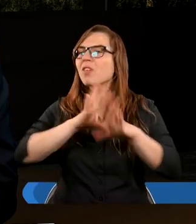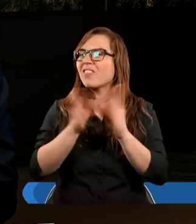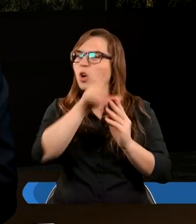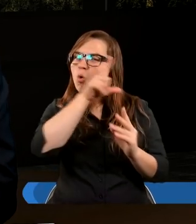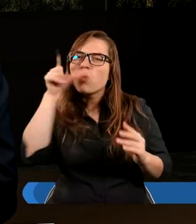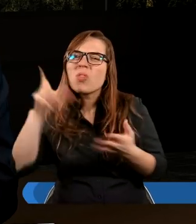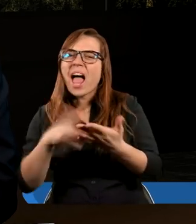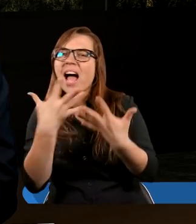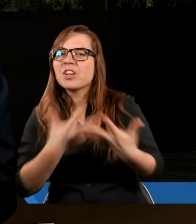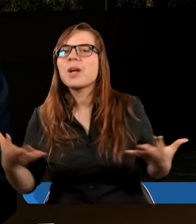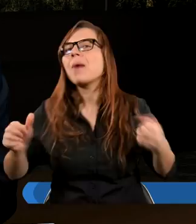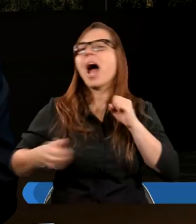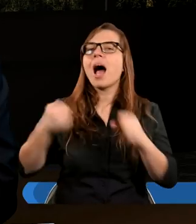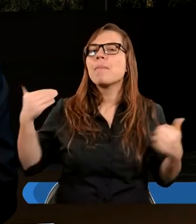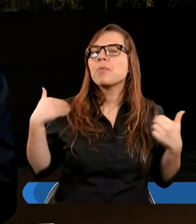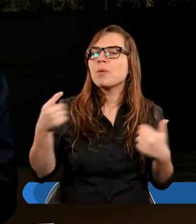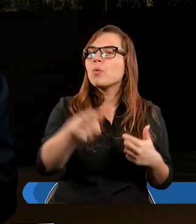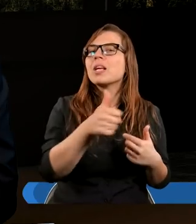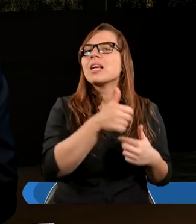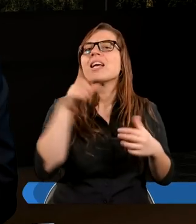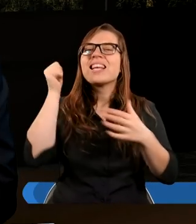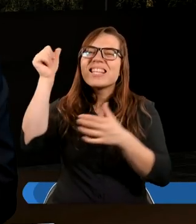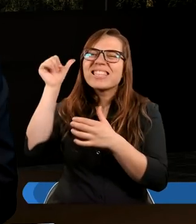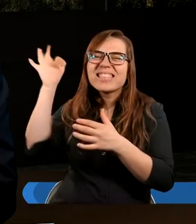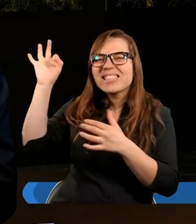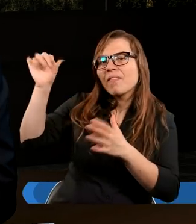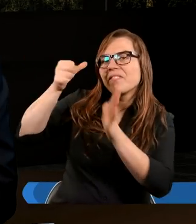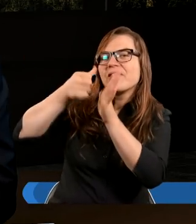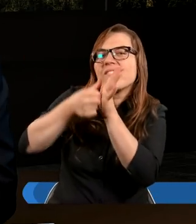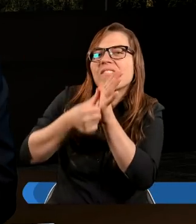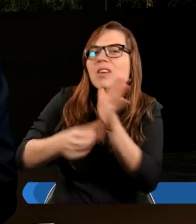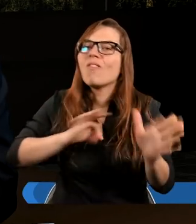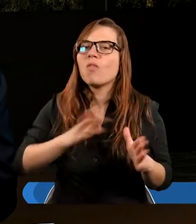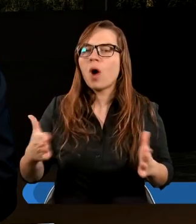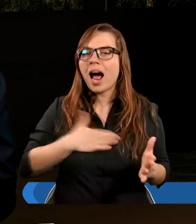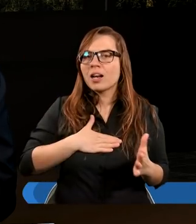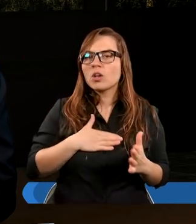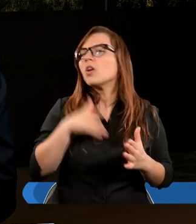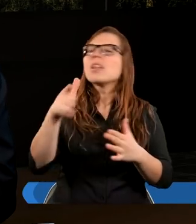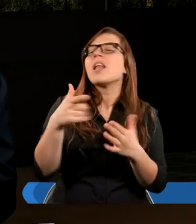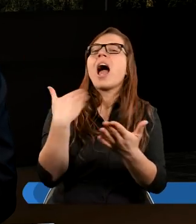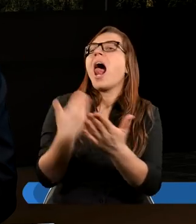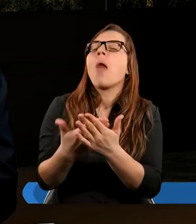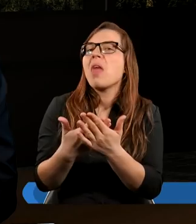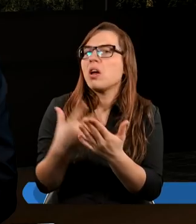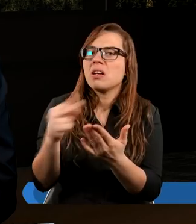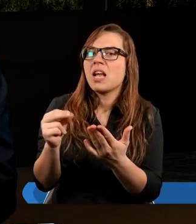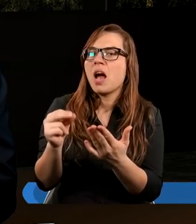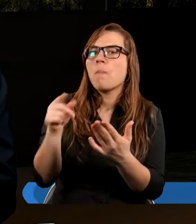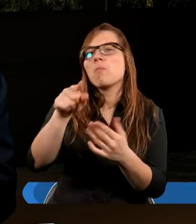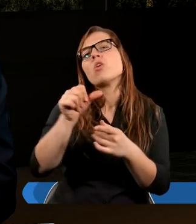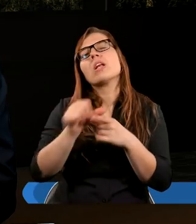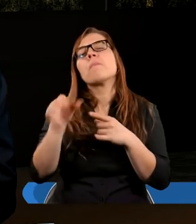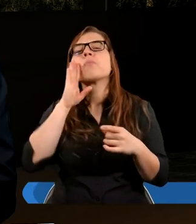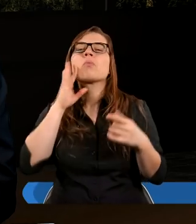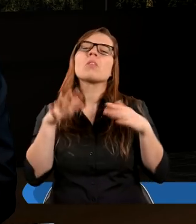ludów na ziemi, abyś był Jego wyłączną własnością. Nie dlatego, że jesteście